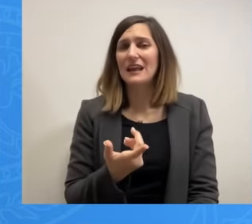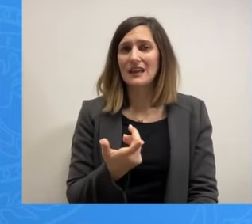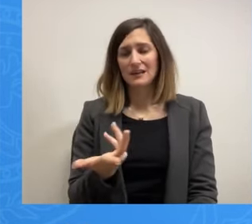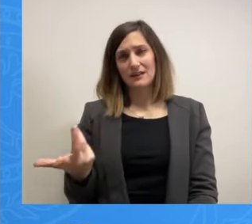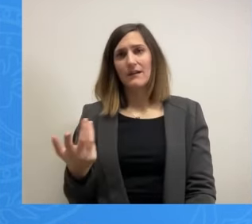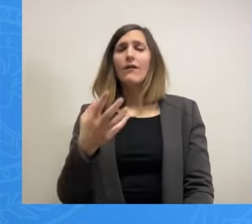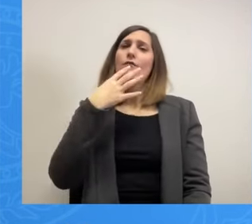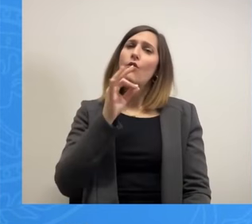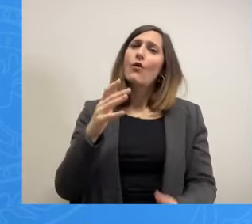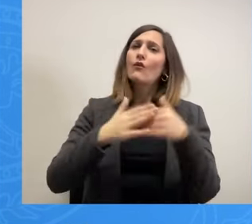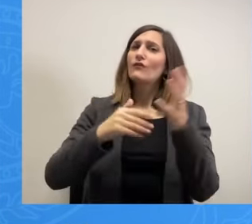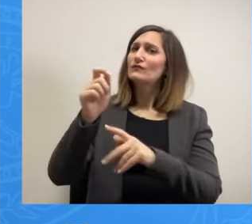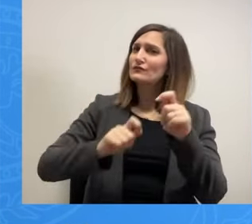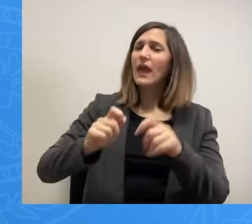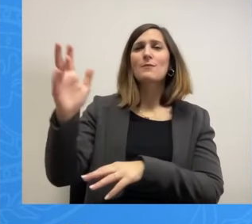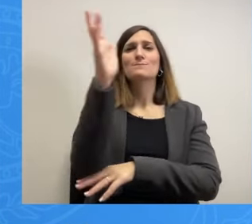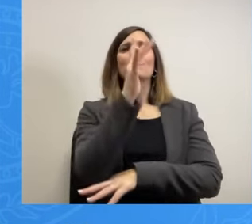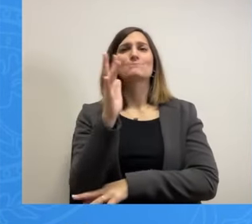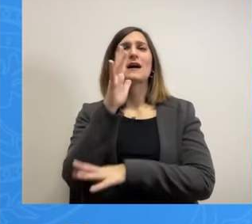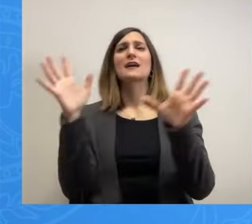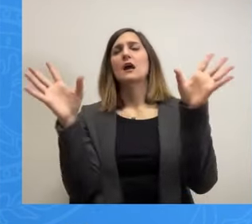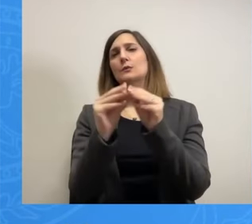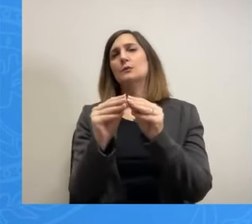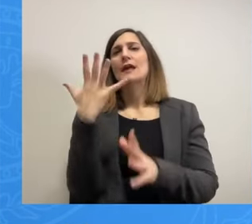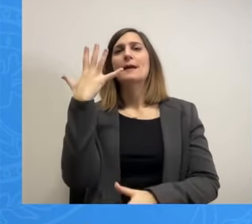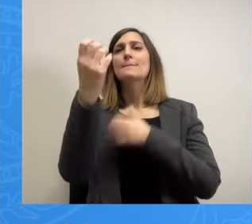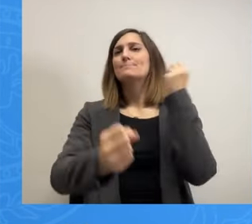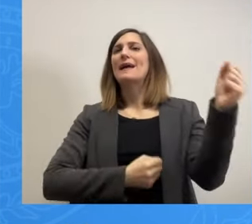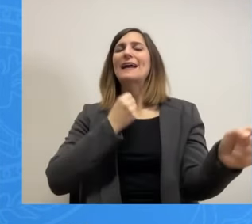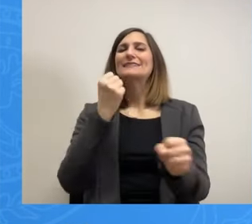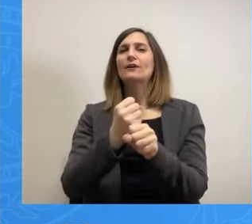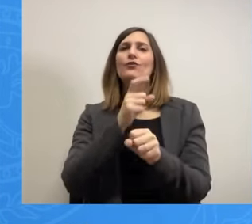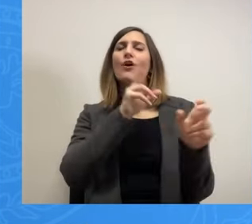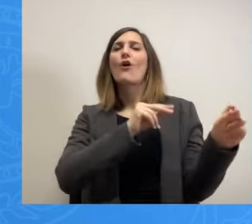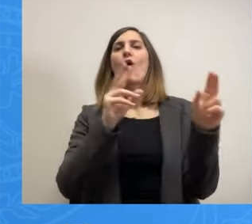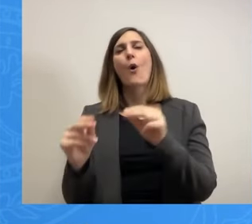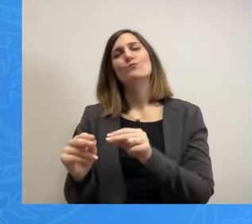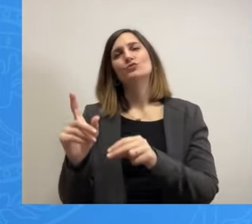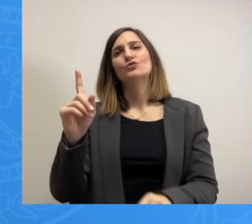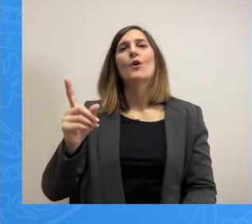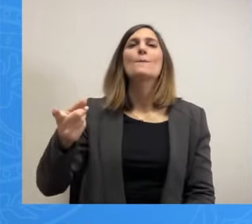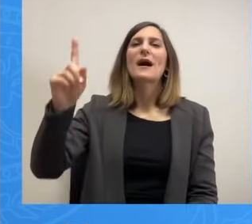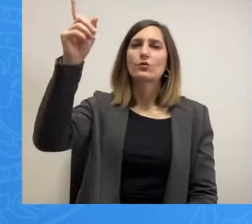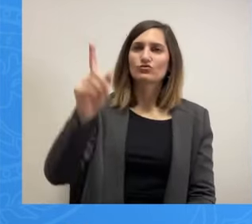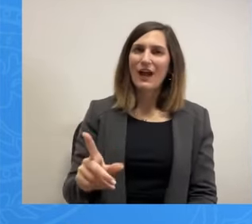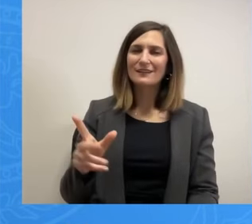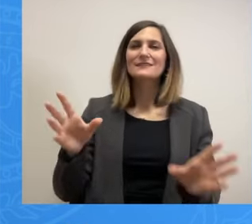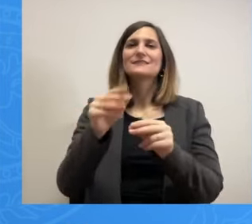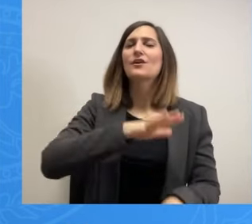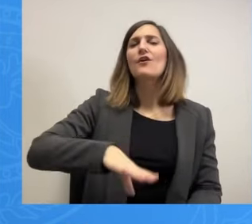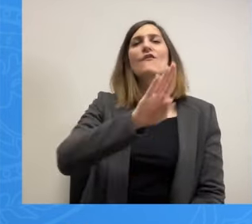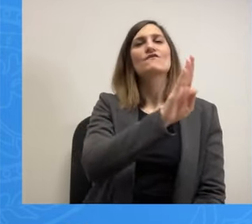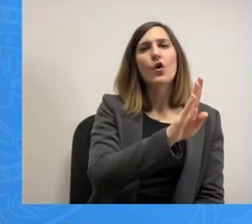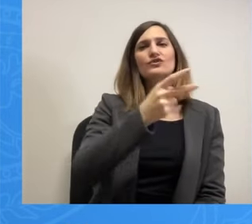πάρκα πενταετούς διαρκειάς, σαν αυτά που έκανε ο κύριος Μπακογιάννης στο Βότρης και στη Θερμίδα